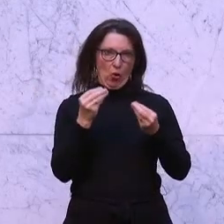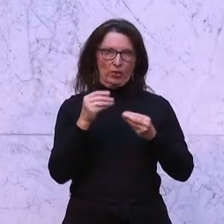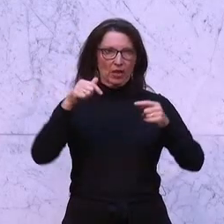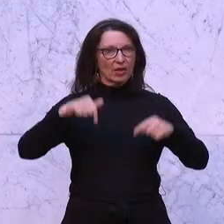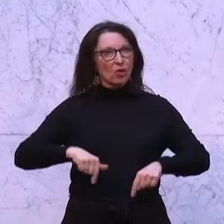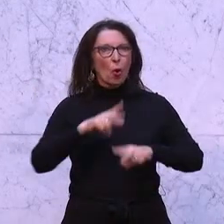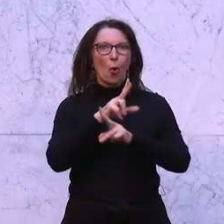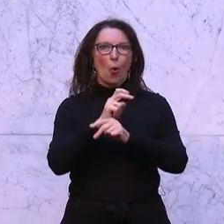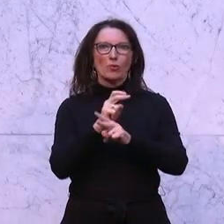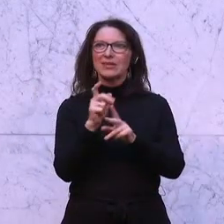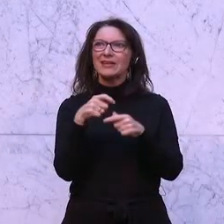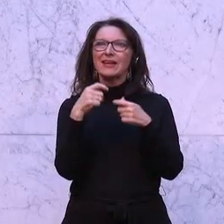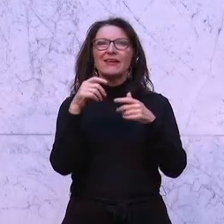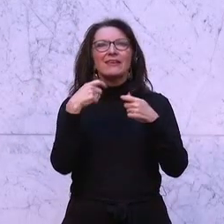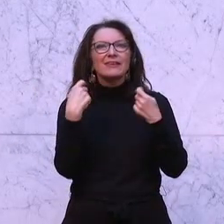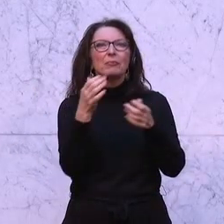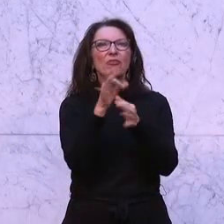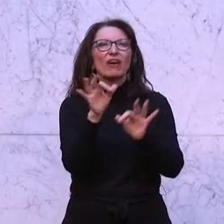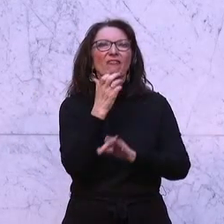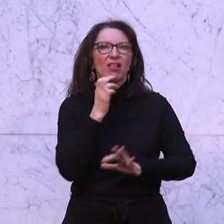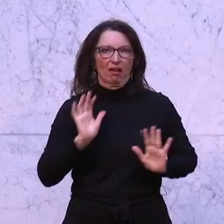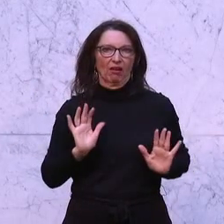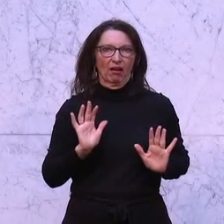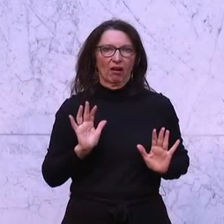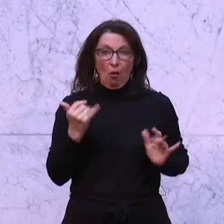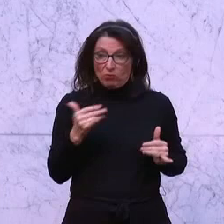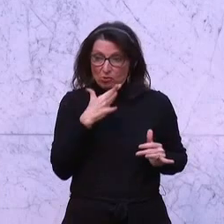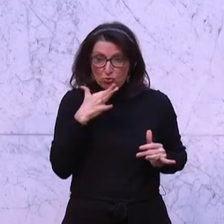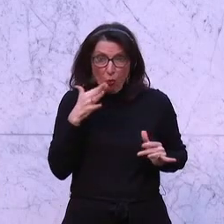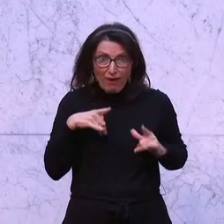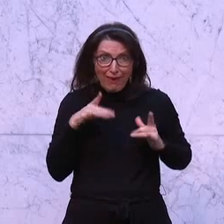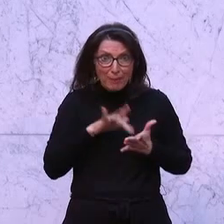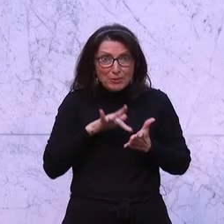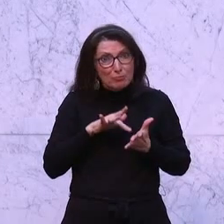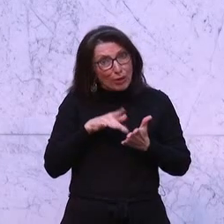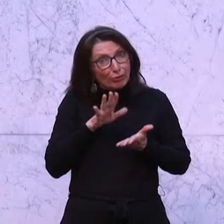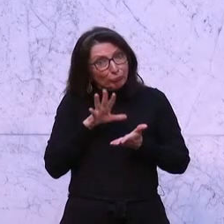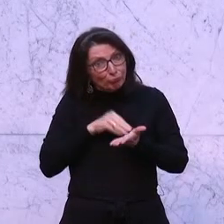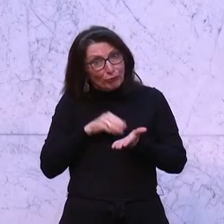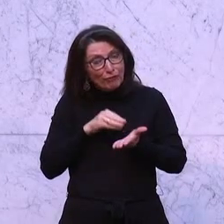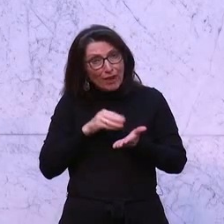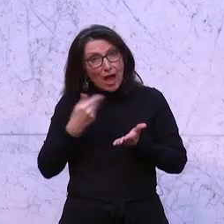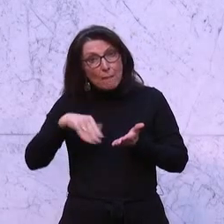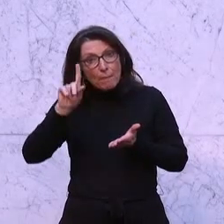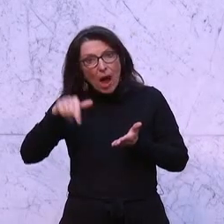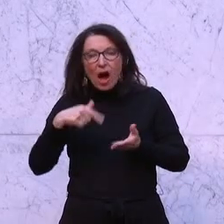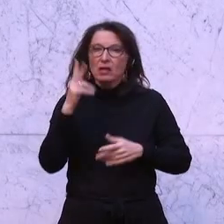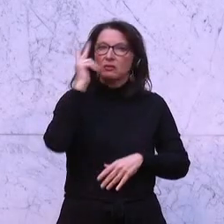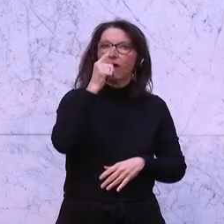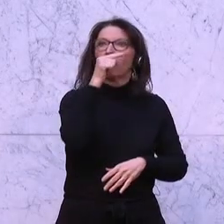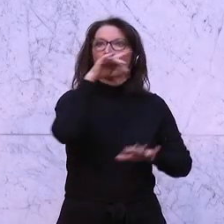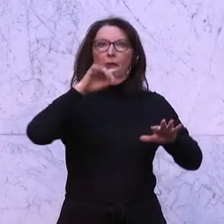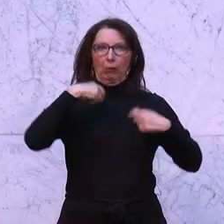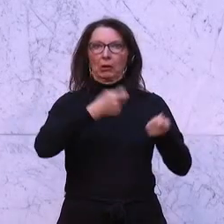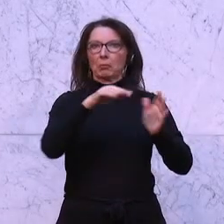freiwilligen Basis schon wesentlich mehr Lebensmittel weiterverwerten, als es in Frankreich mit der gesetzlichen Regelung